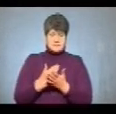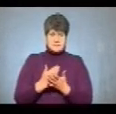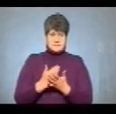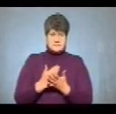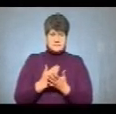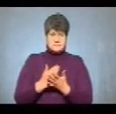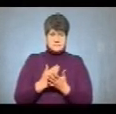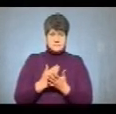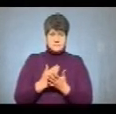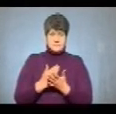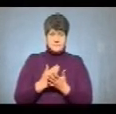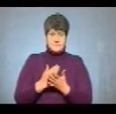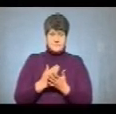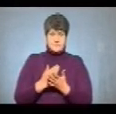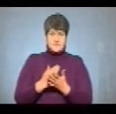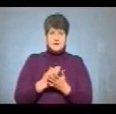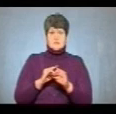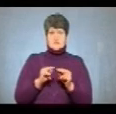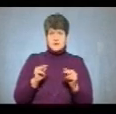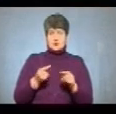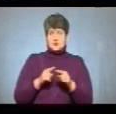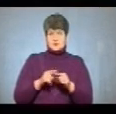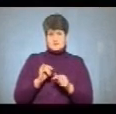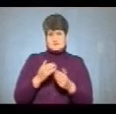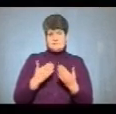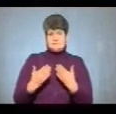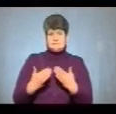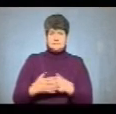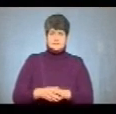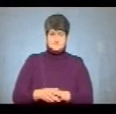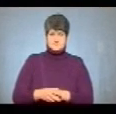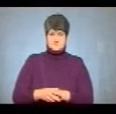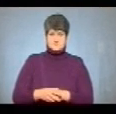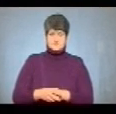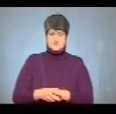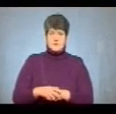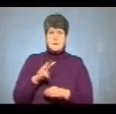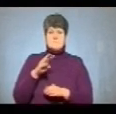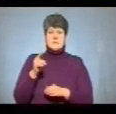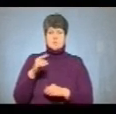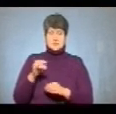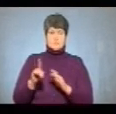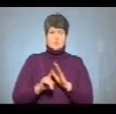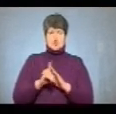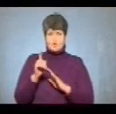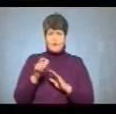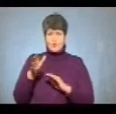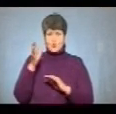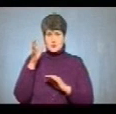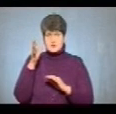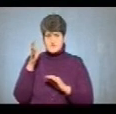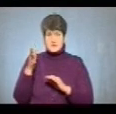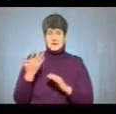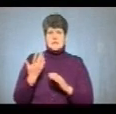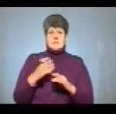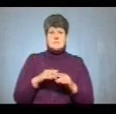вчительство трошки песимістично до цього всього ставиться. Методист початкової освіти Тернопільського центру науково-освітніх